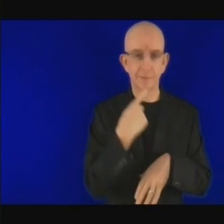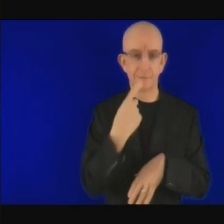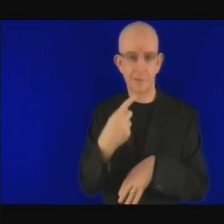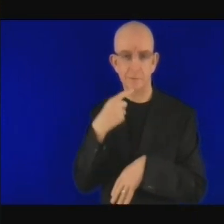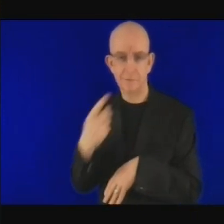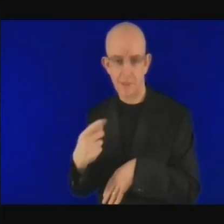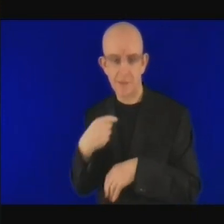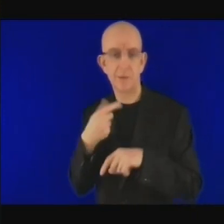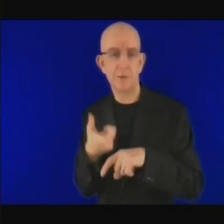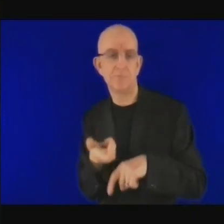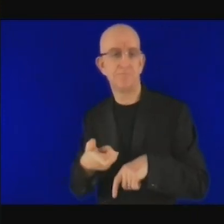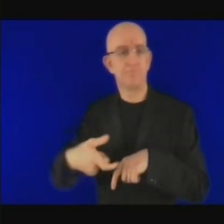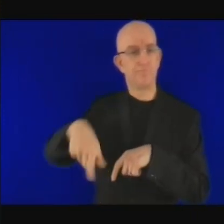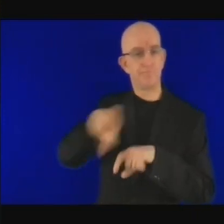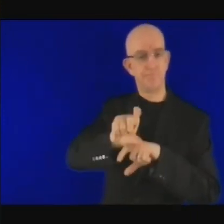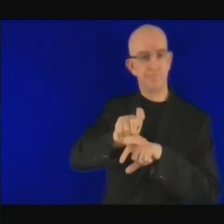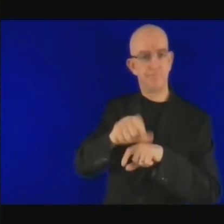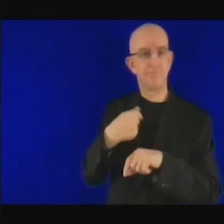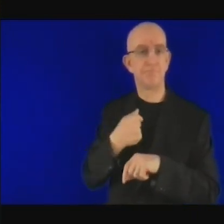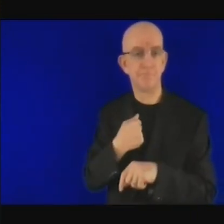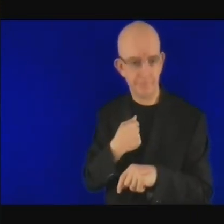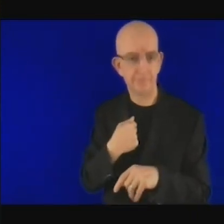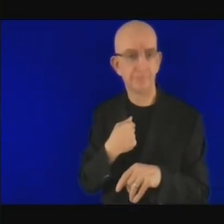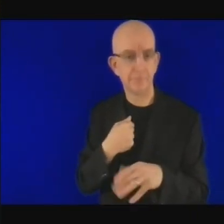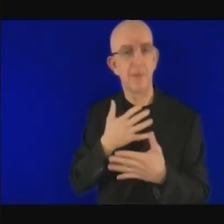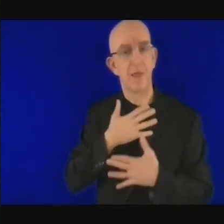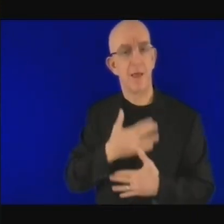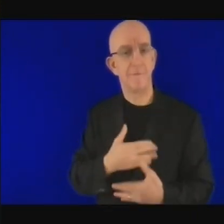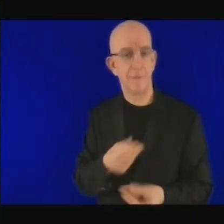J'en tire deux grands messages.